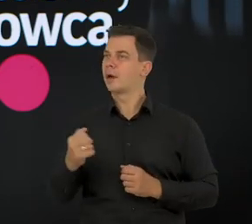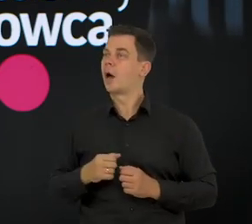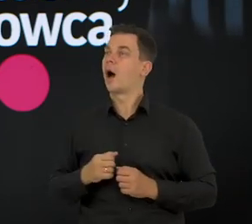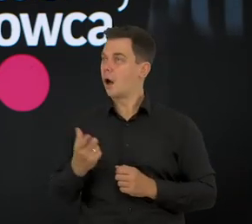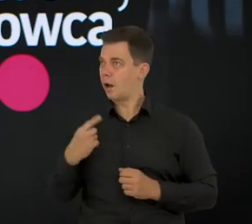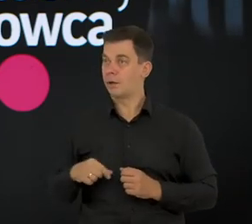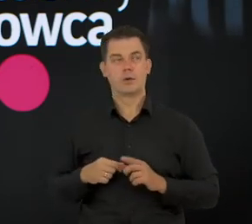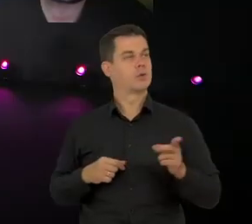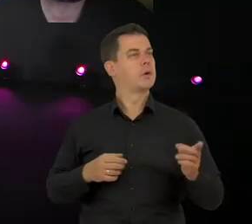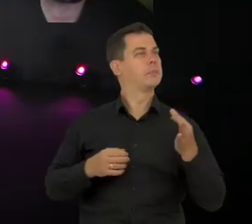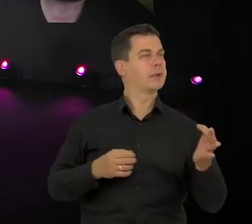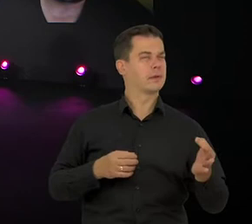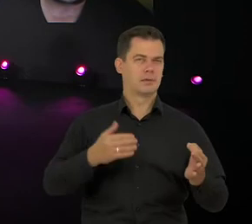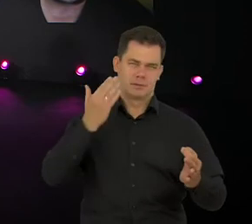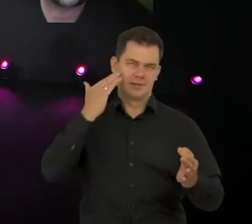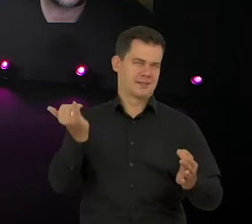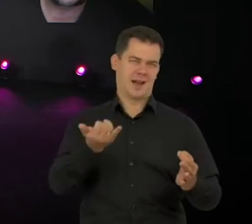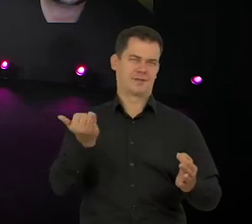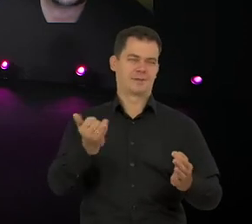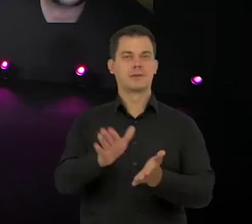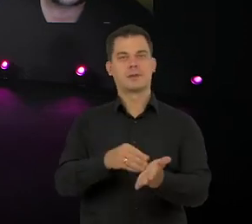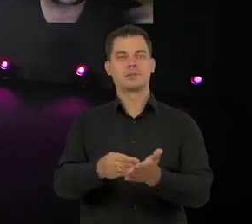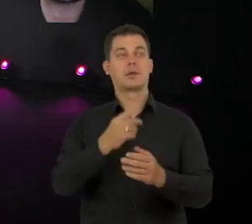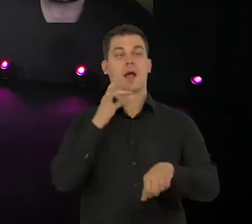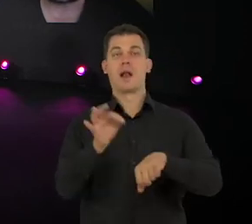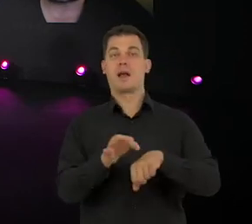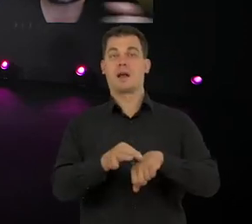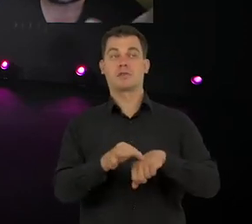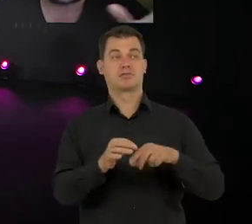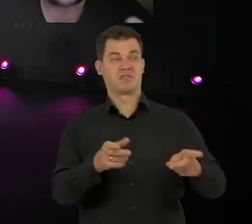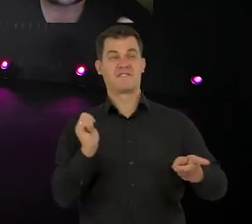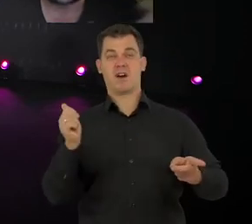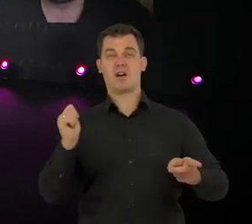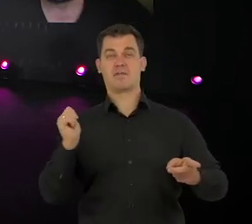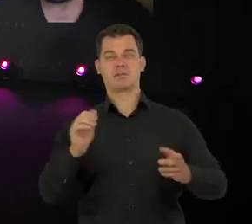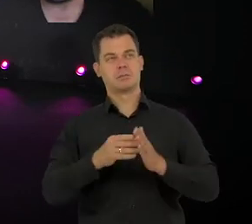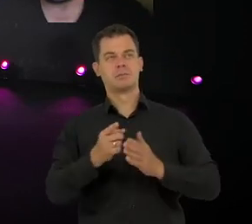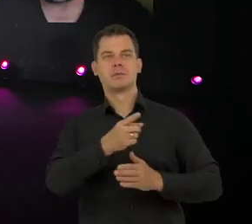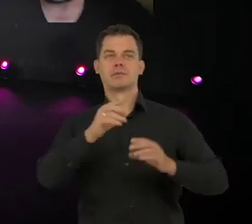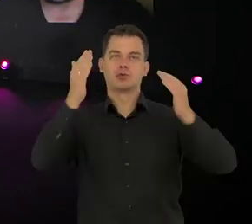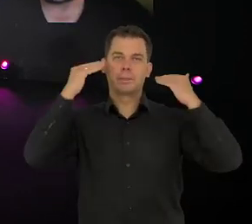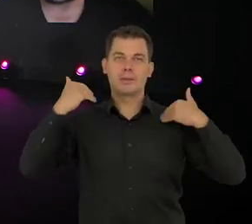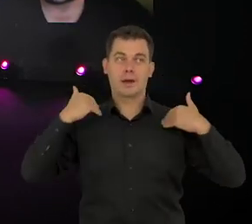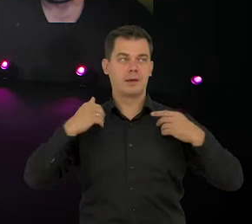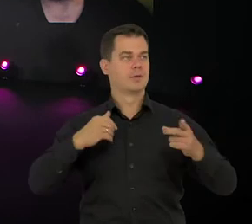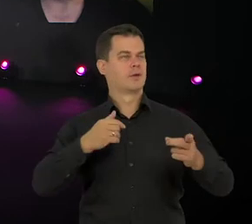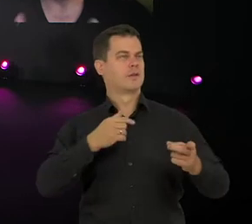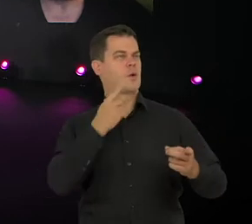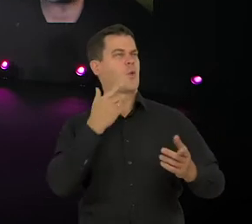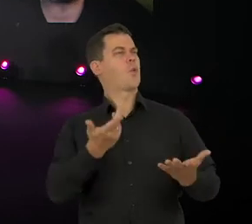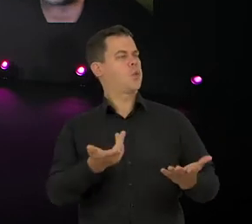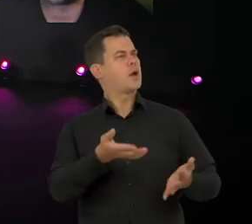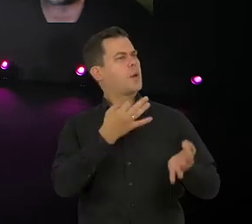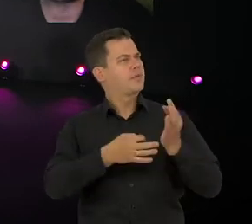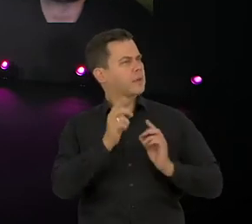można powiedzmy spodziewać się, co będzie mówił lekarz, zwłaszcza jeżeli jest utytułowanym lekarzem z jakiejś jednostki. Natomiast